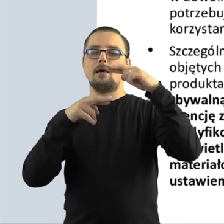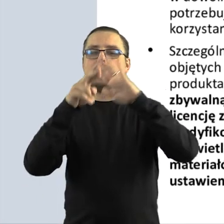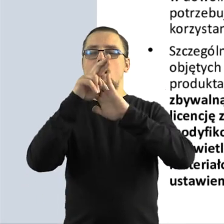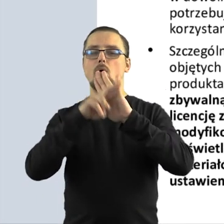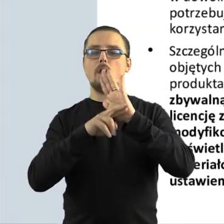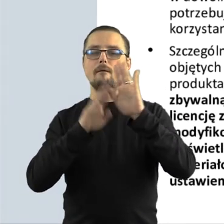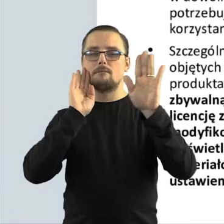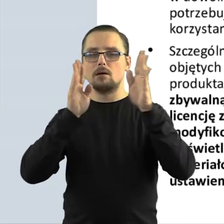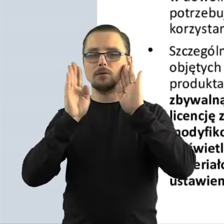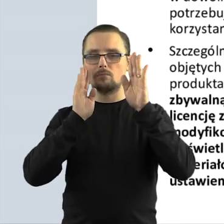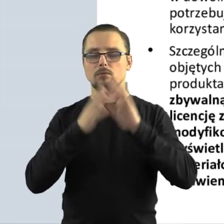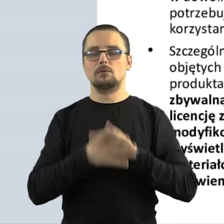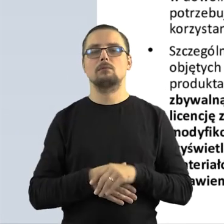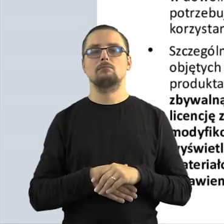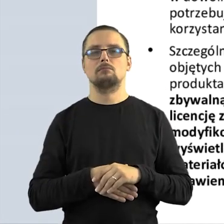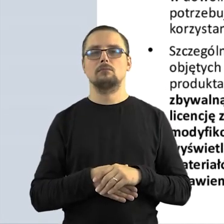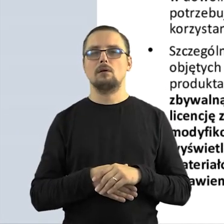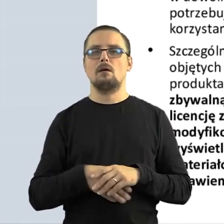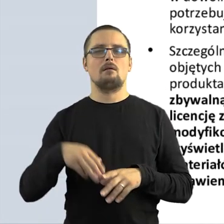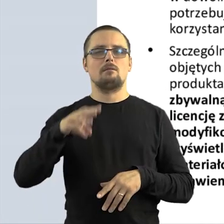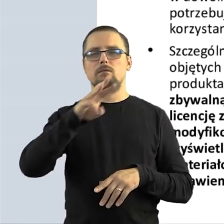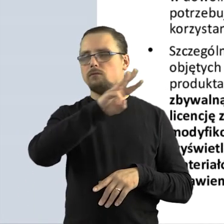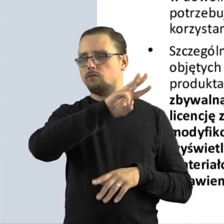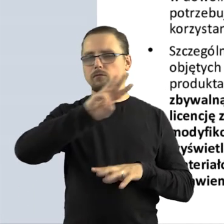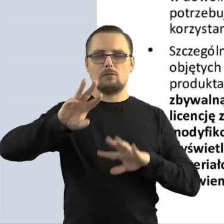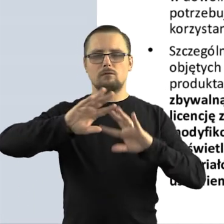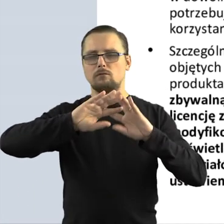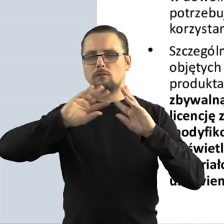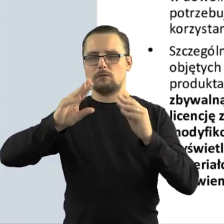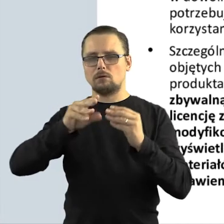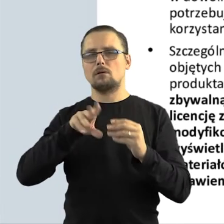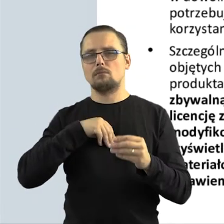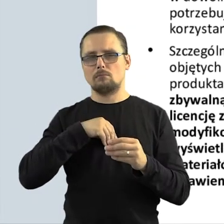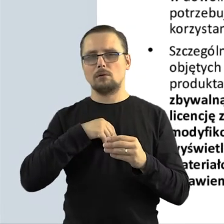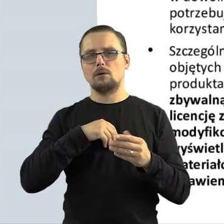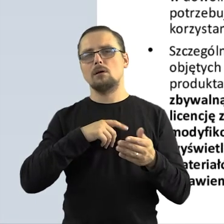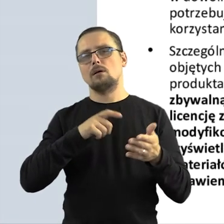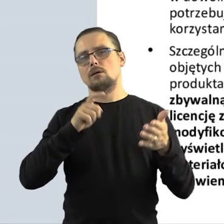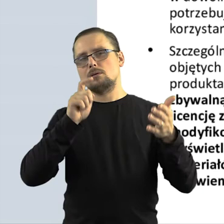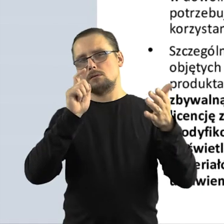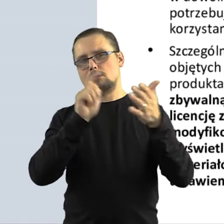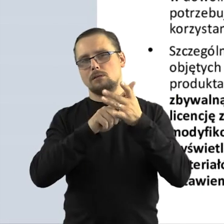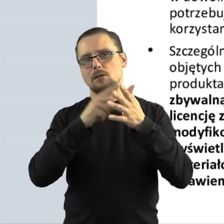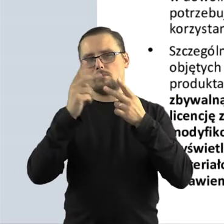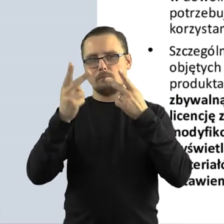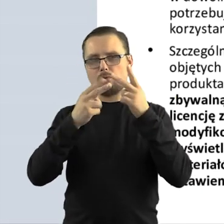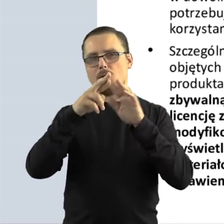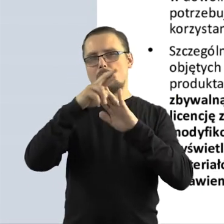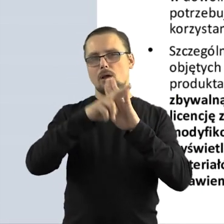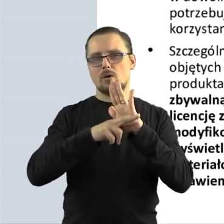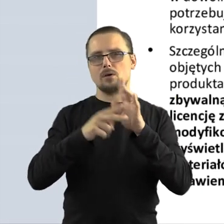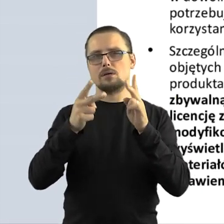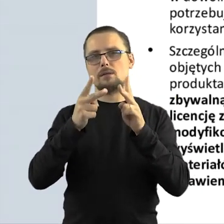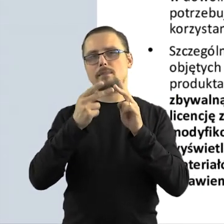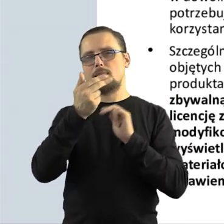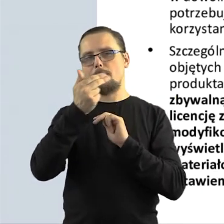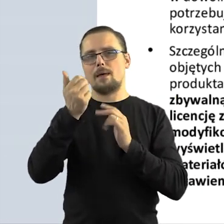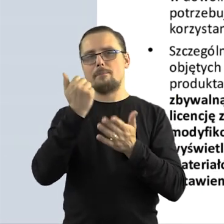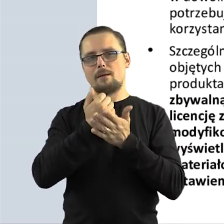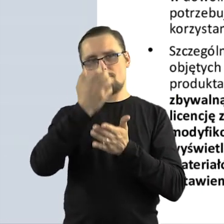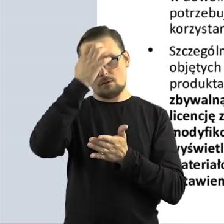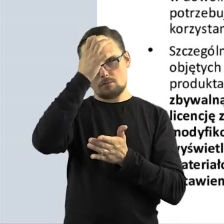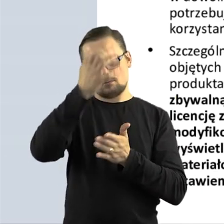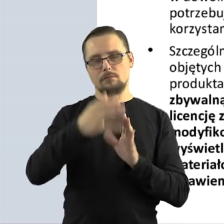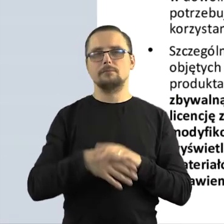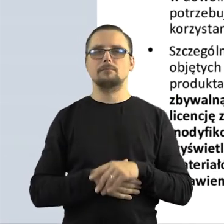Tutaj właśnie fragmenty regulaminu Facebooka. Bardzo polecam, można sobie właśnie na tych platformach internetowych wszędzie po prostu korzystając z opcji